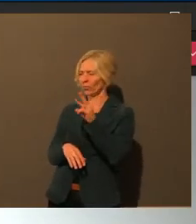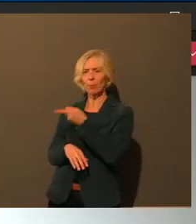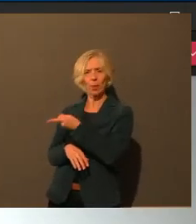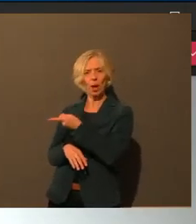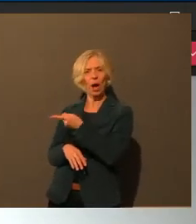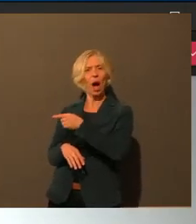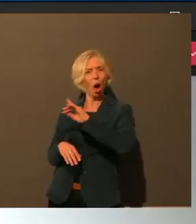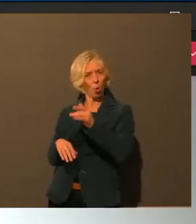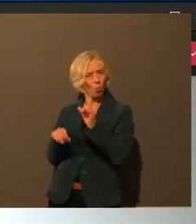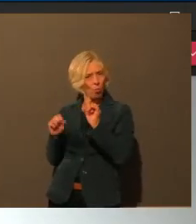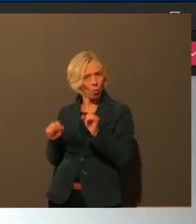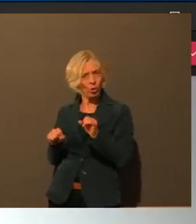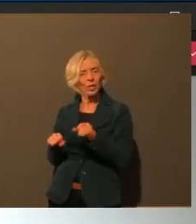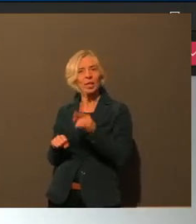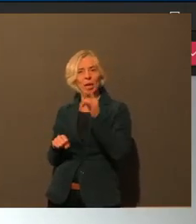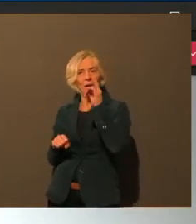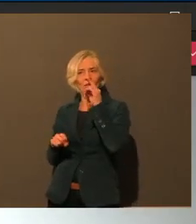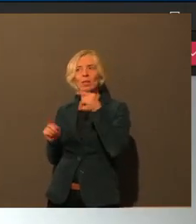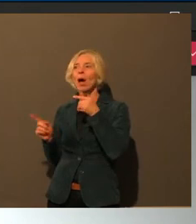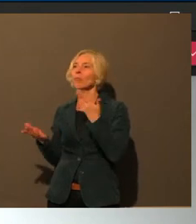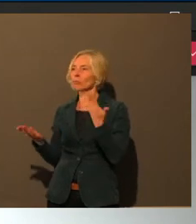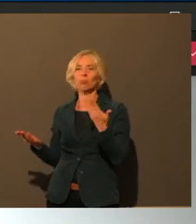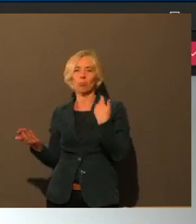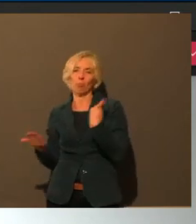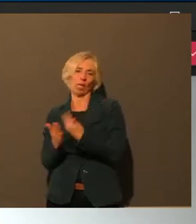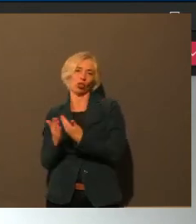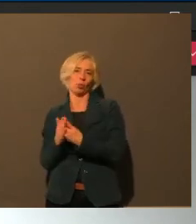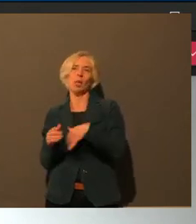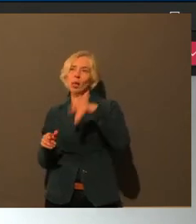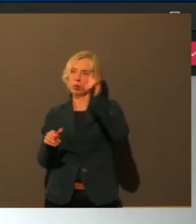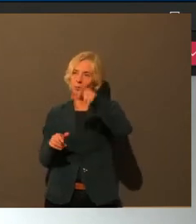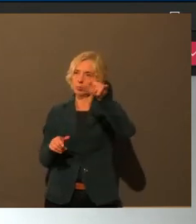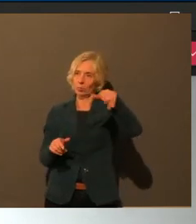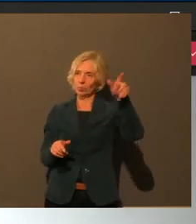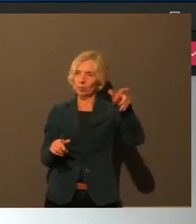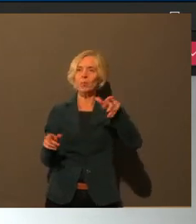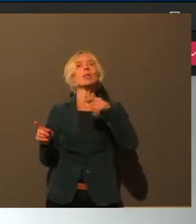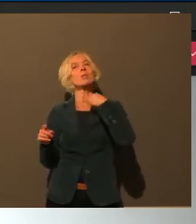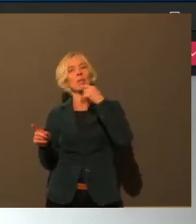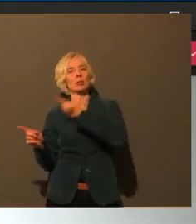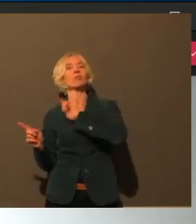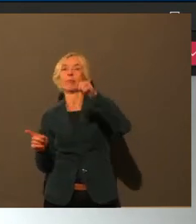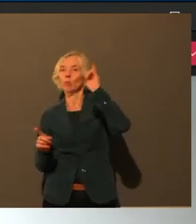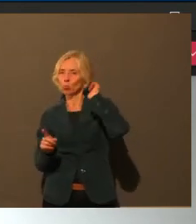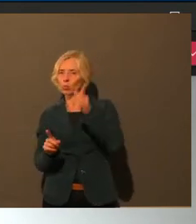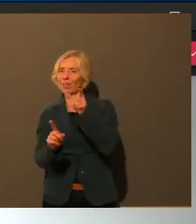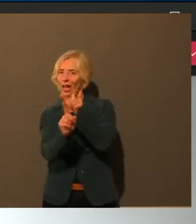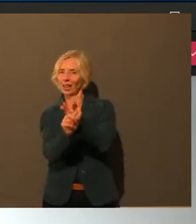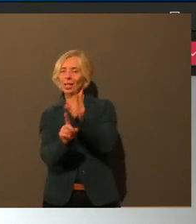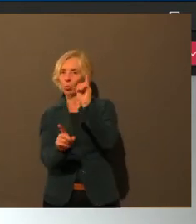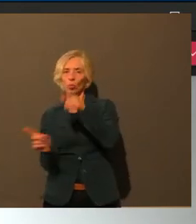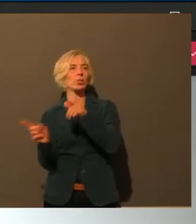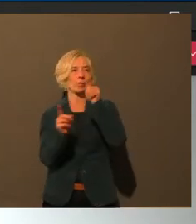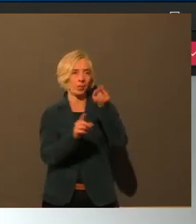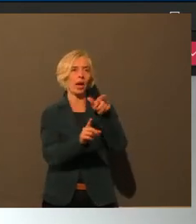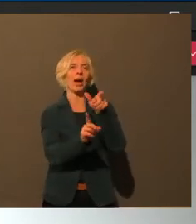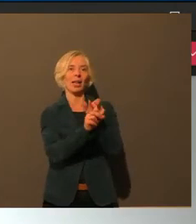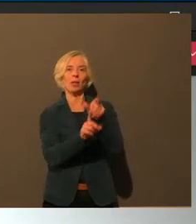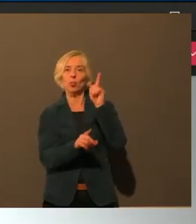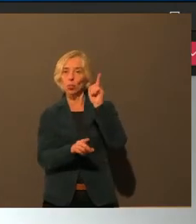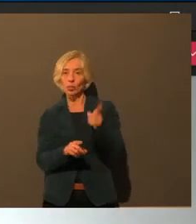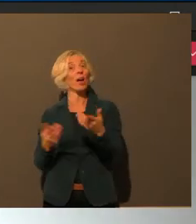in Quarantäne geschickt werden, dass man da auch noch mal auf diese ganzen Hilfsangebote, die es ja gibt, dass man da auch noch mal drauf verweist, also dass auch unsere